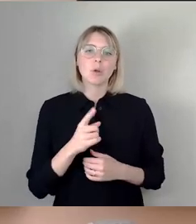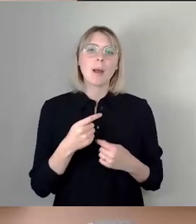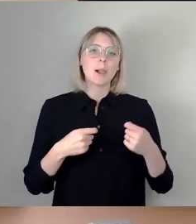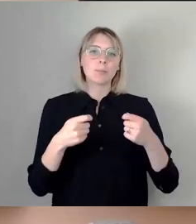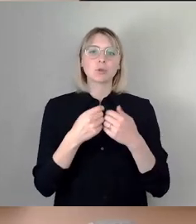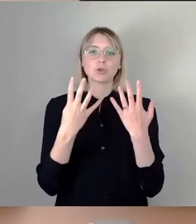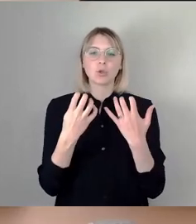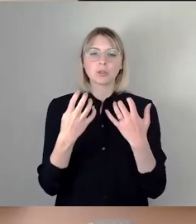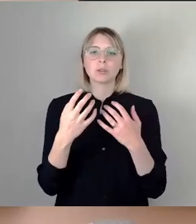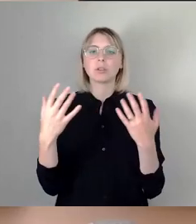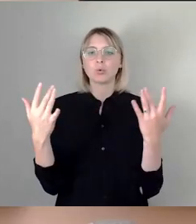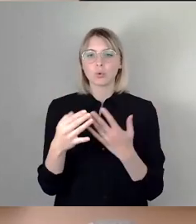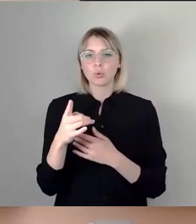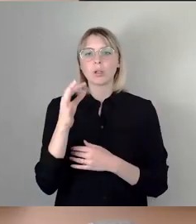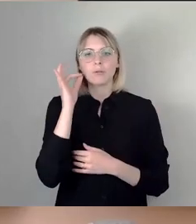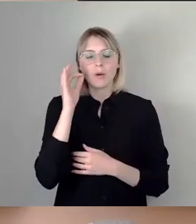Frau Mühle, bitte. Danke.